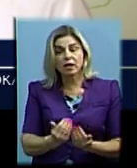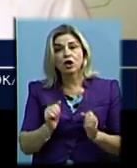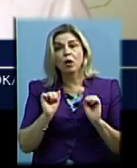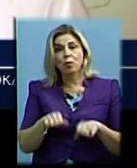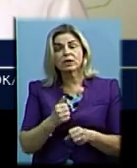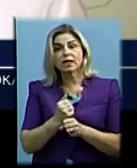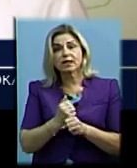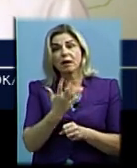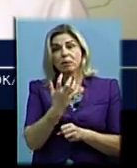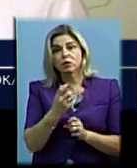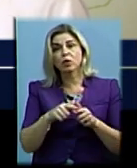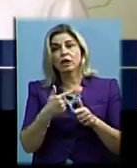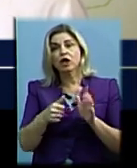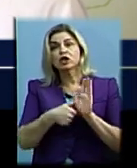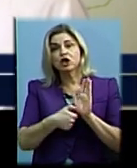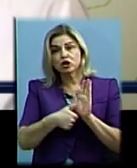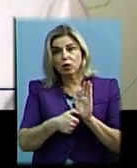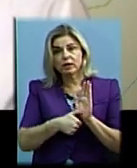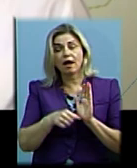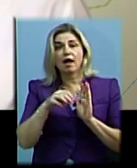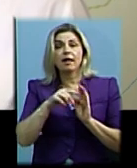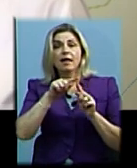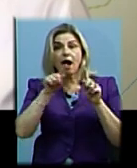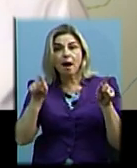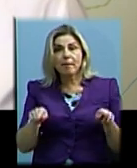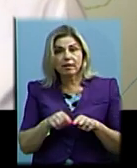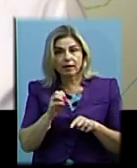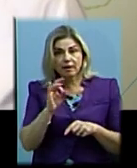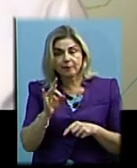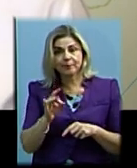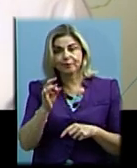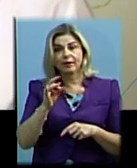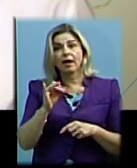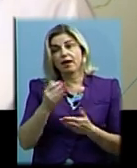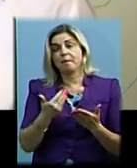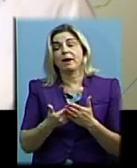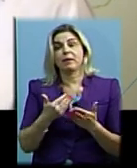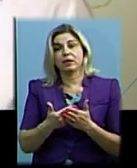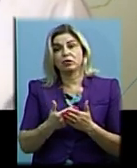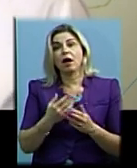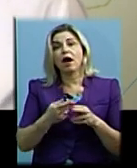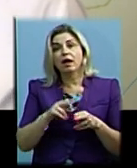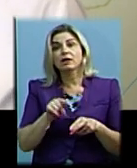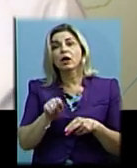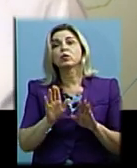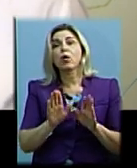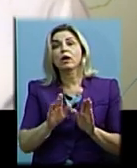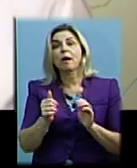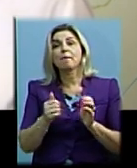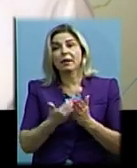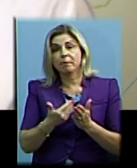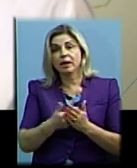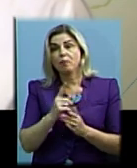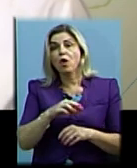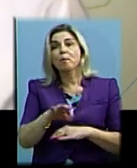прокласти 500 або 600 діаметром. І приблизно, а це тільки приблизно, тому що проєкту